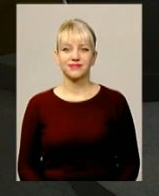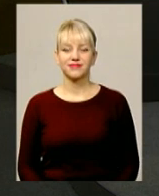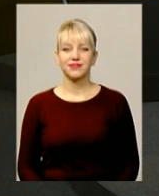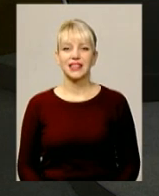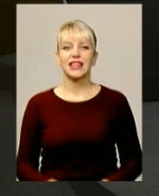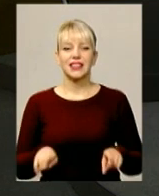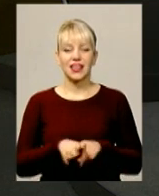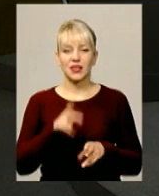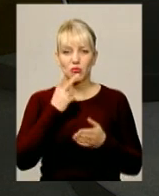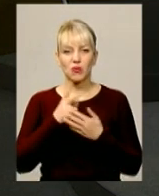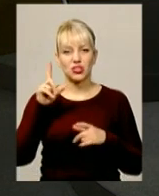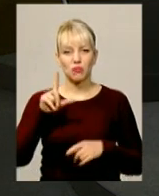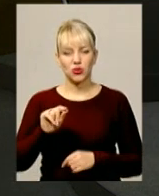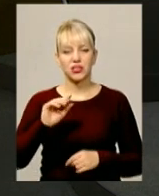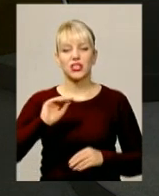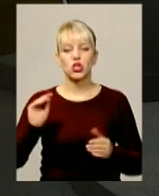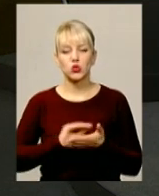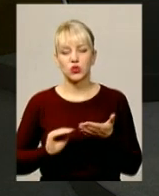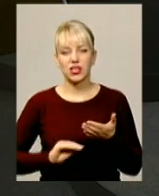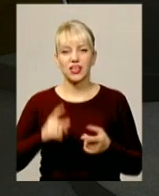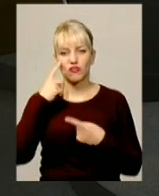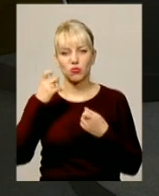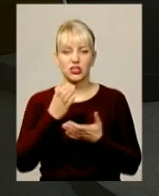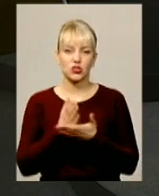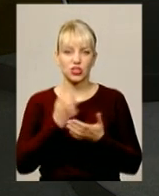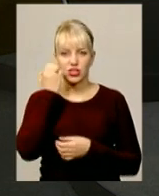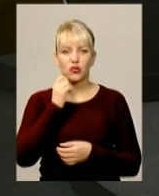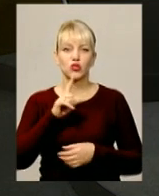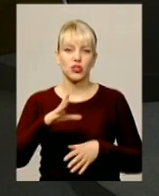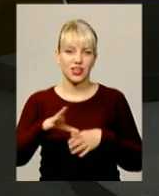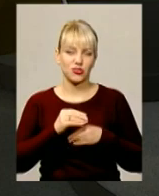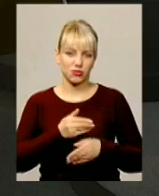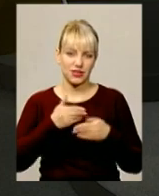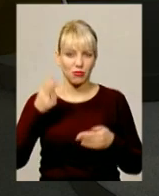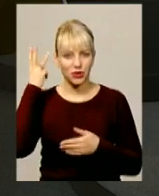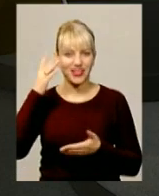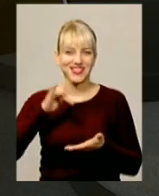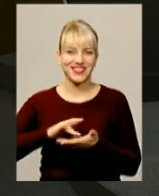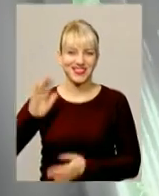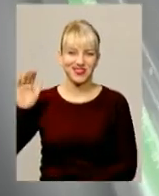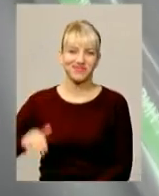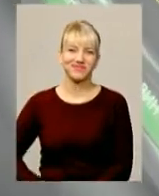Таким побачили понеділок журналісти інформаційної служби. Дякуємо, що були разом із Поділля. Центр.